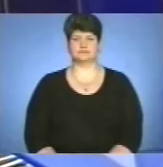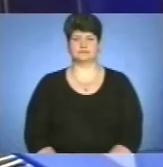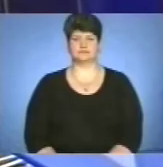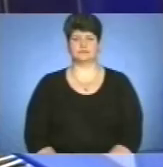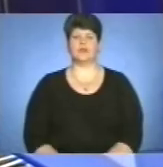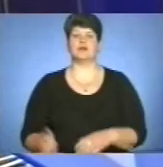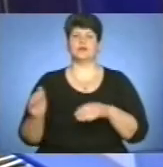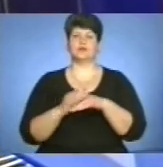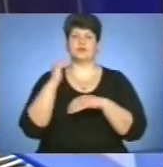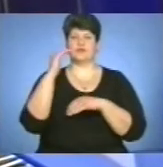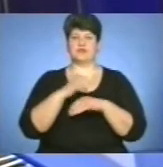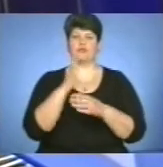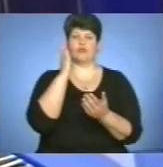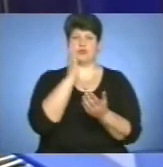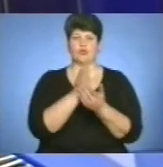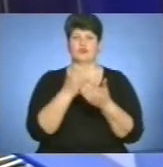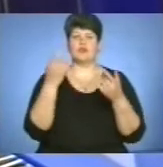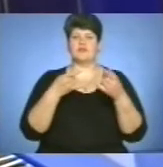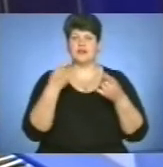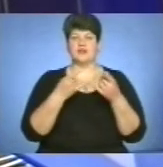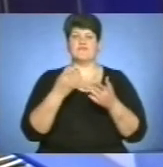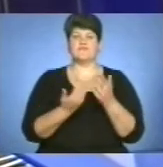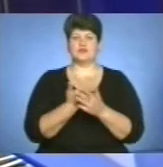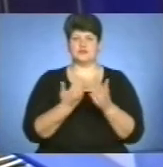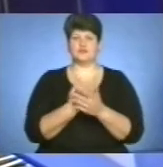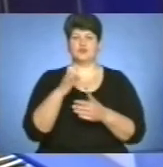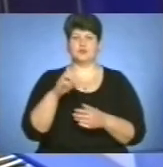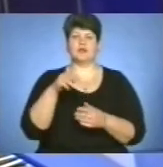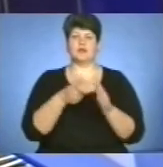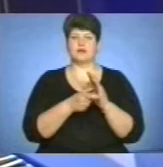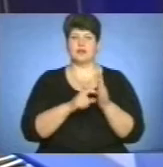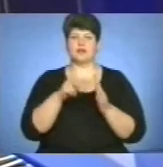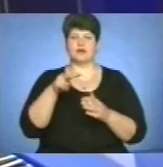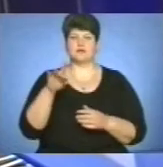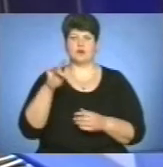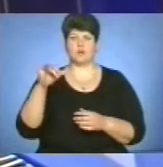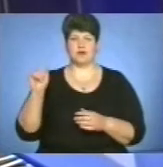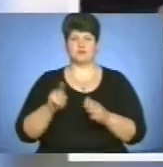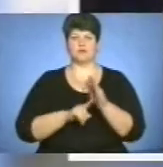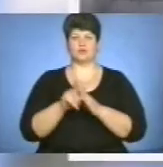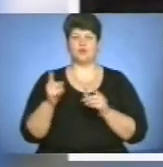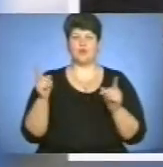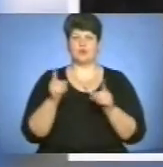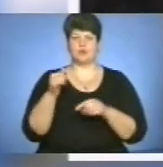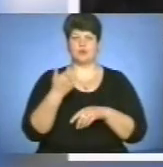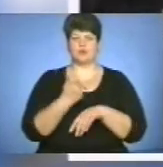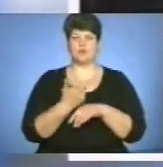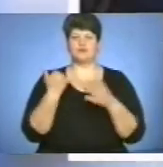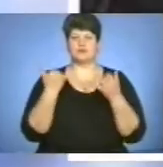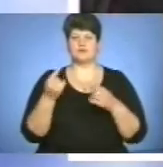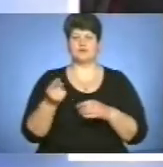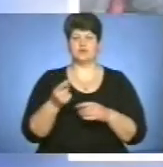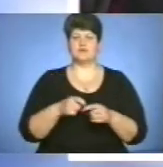Добрий вечір у прямому ефірі «Вісті» у студії Лариса Романів. На початку коротко про головне. Сьогодні у Тернополі